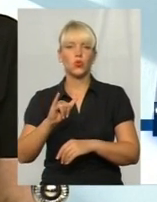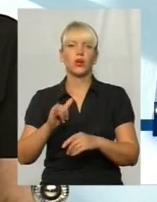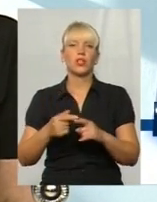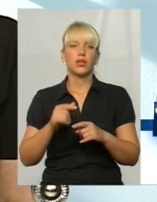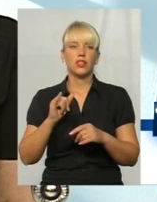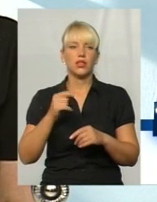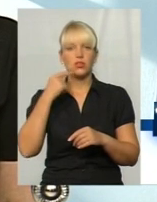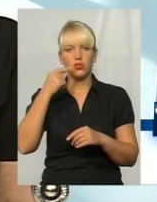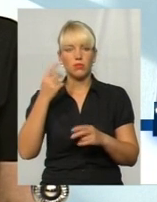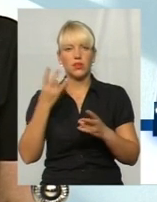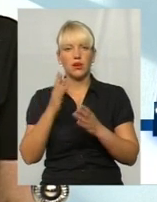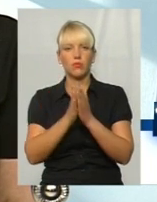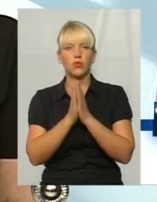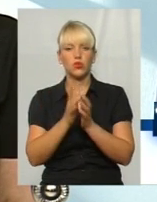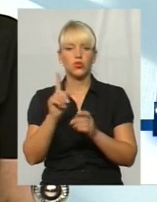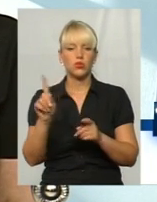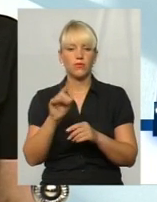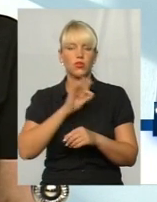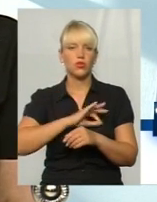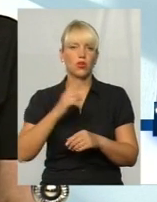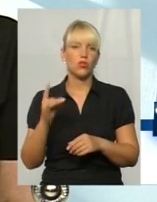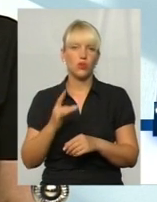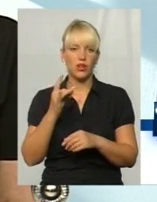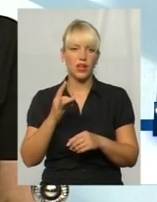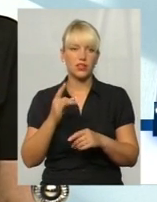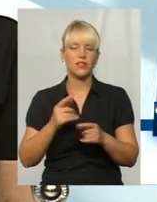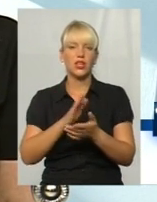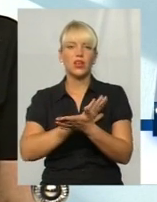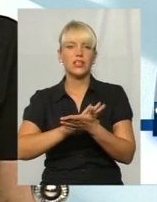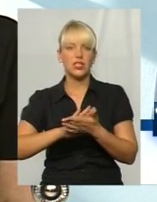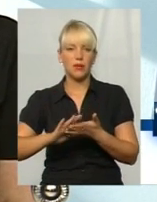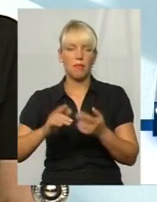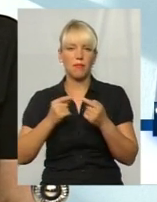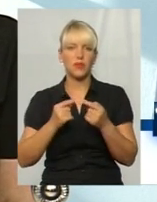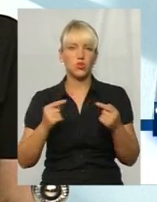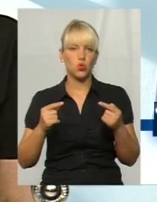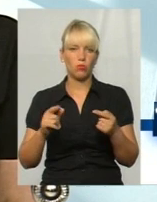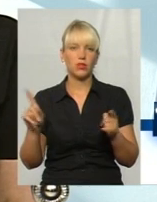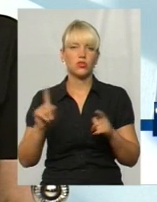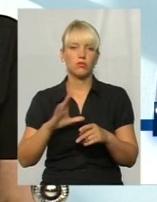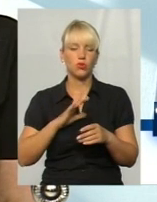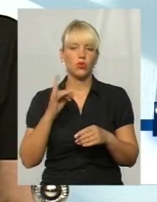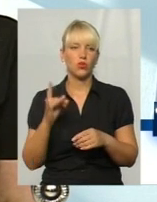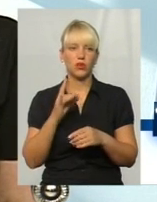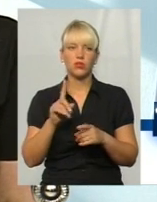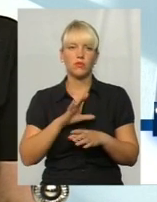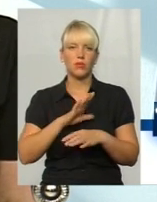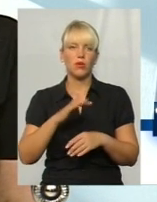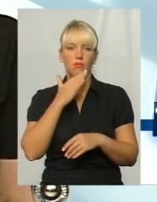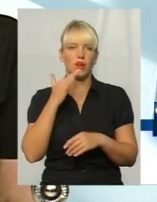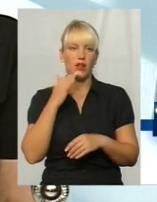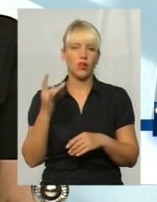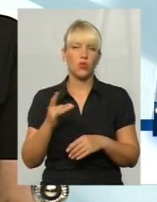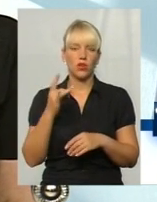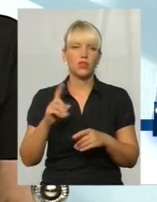просити, щоб використовували одноразовий стерильний матеріал, інструментарий. Щоб було одноразове, щоб не було багаторазове, щоб не